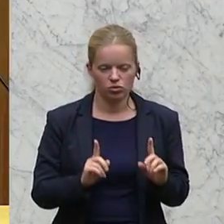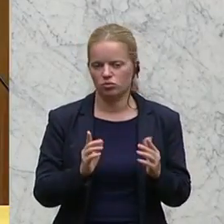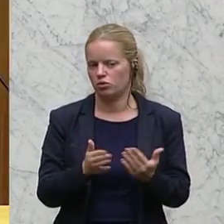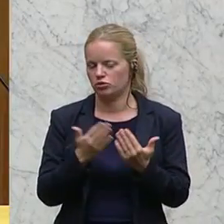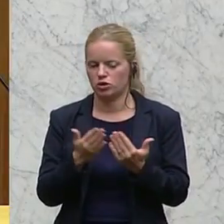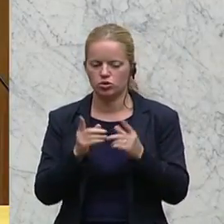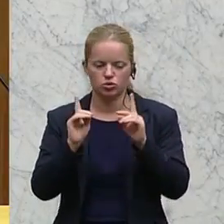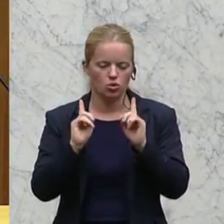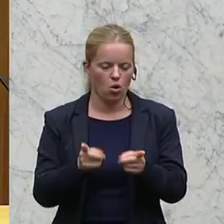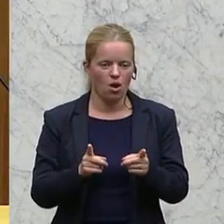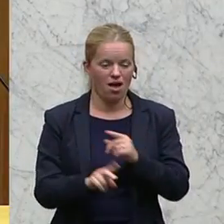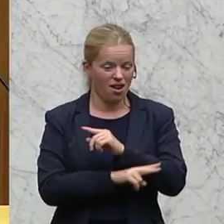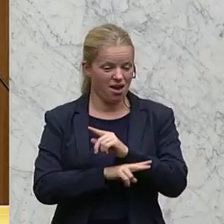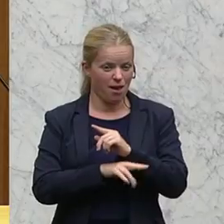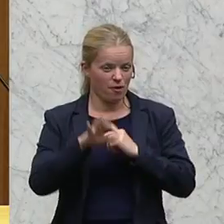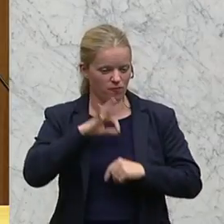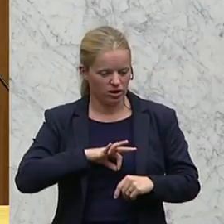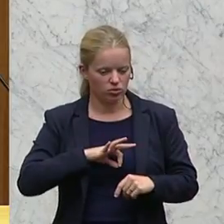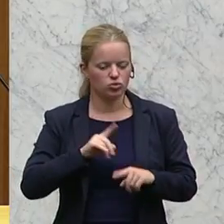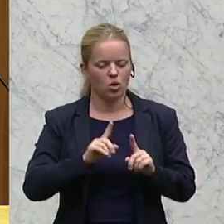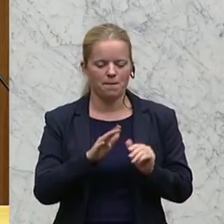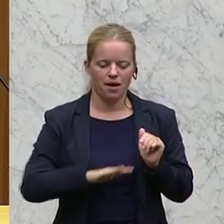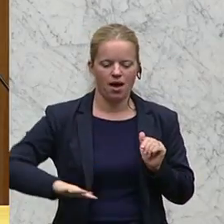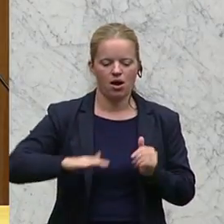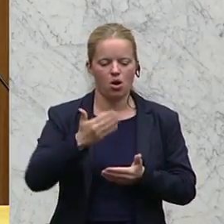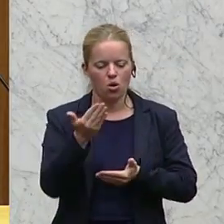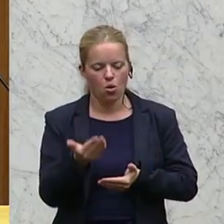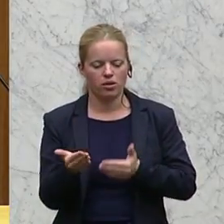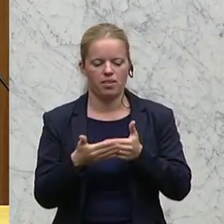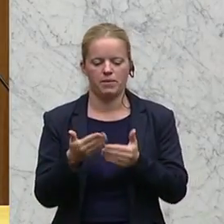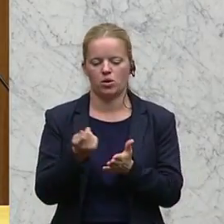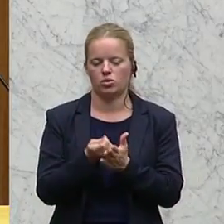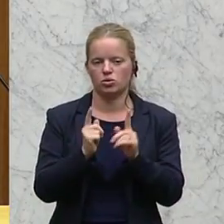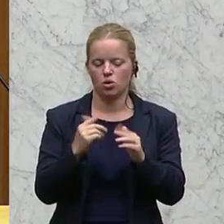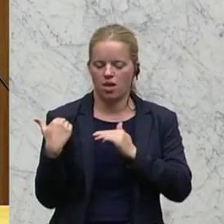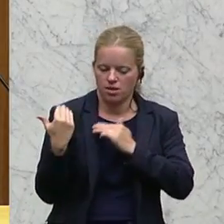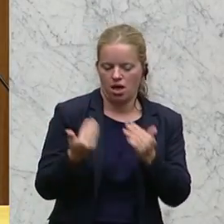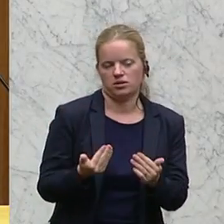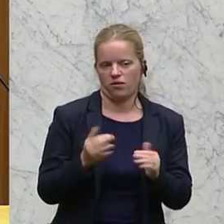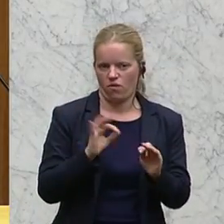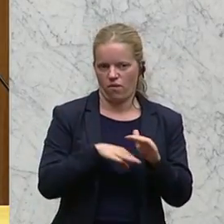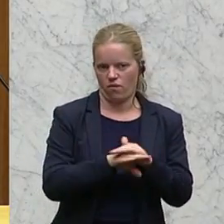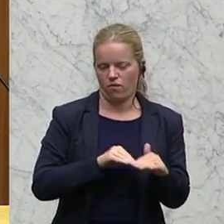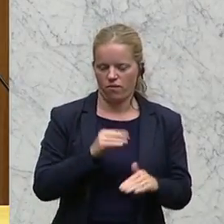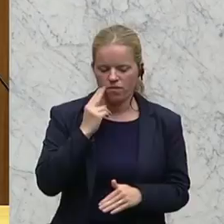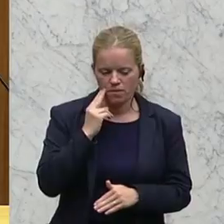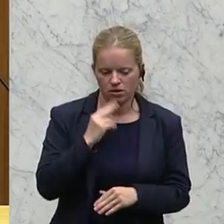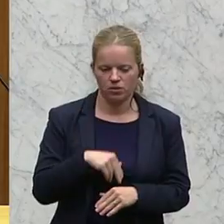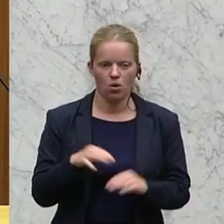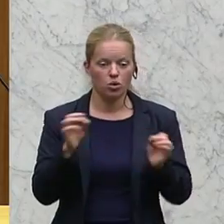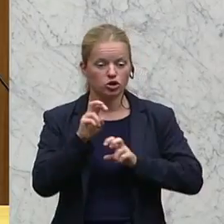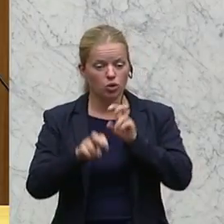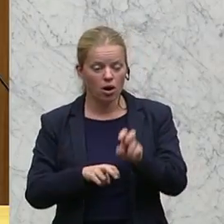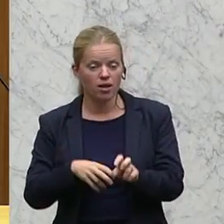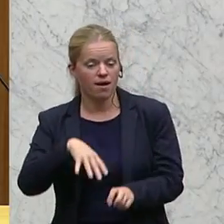für die Dauer der Lehrverpflichtungen im Bereich der Lohnnebenkosten entlastet werden. Ebenso könnten steuerliche Erfolgsprämien